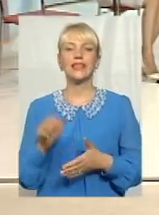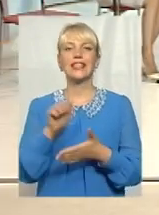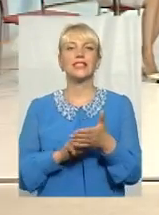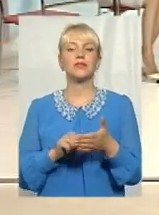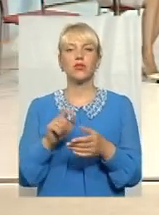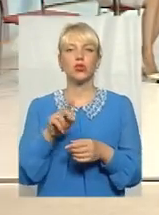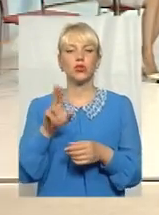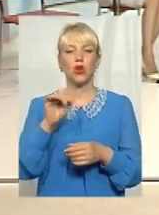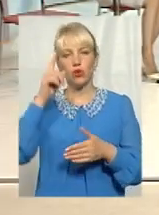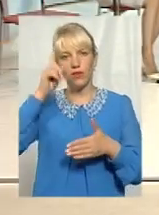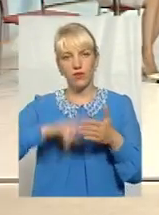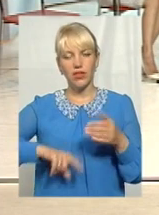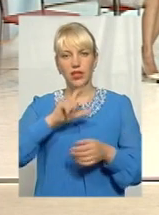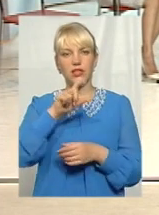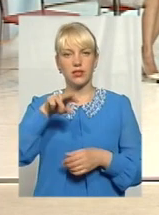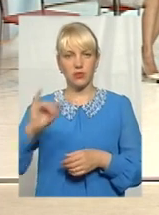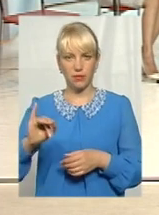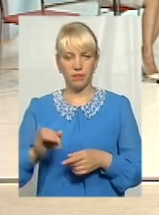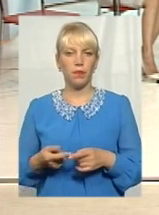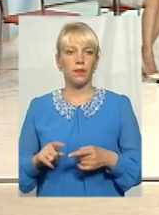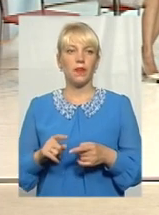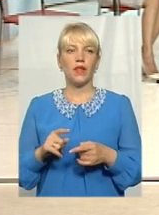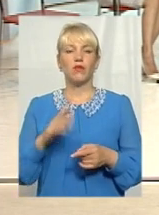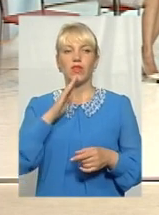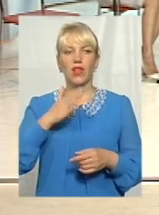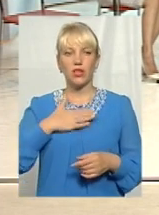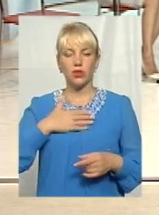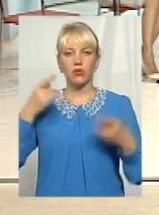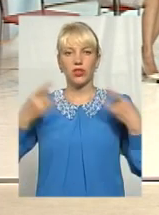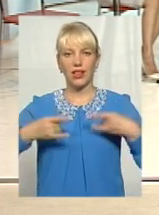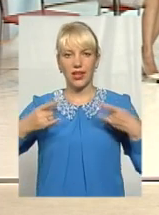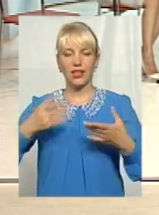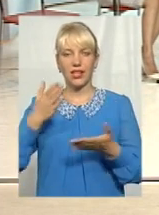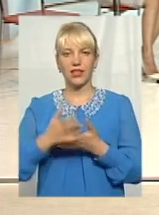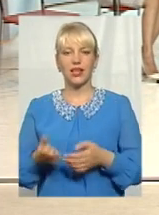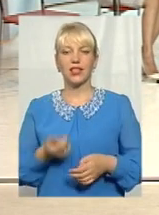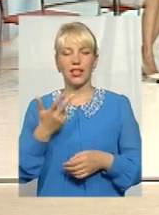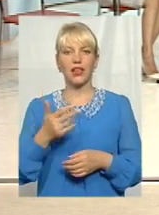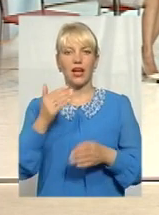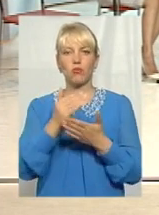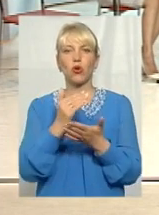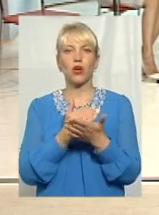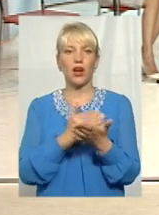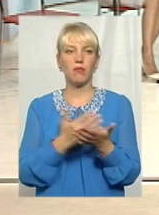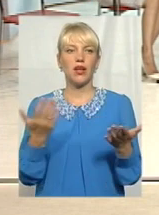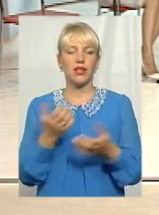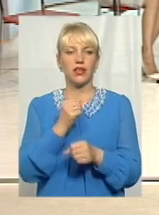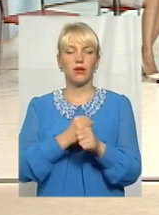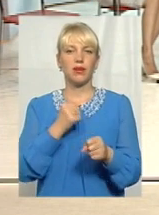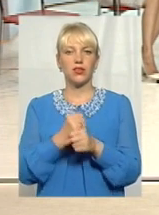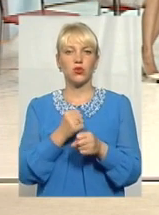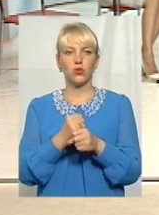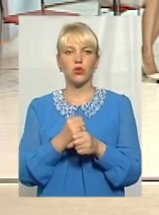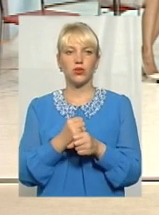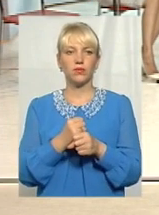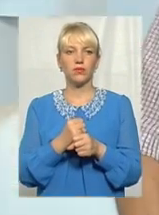довіри до засобів масової інформації. На нашому телеканалі є кілька програм, які працюють безпосередньо, так